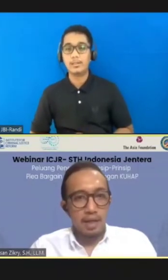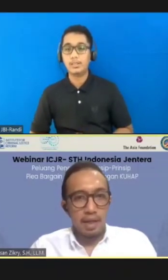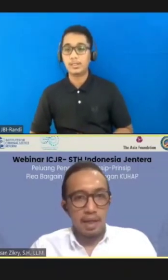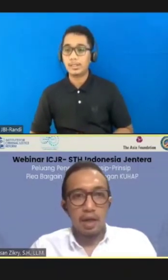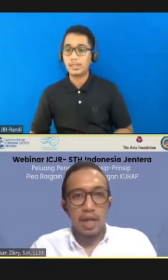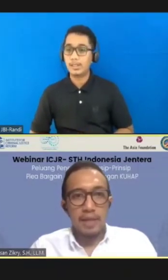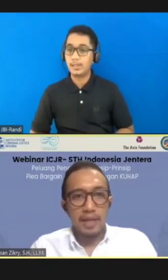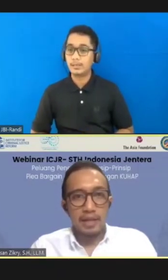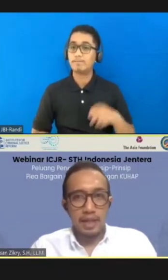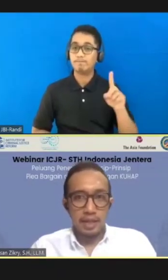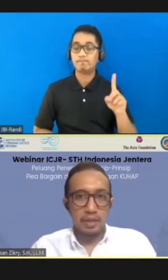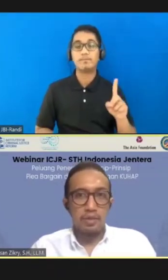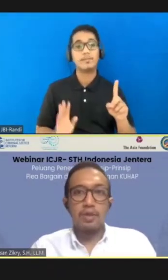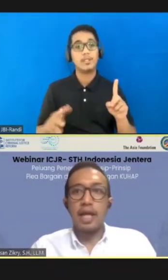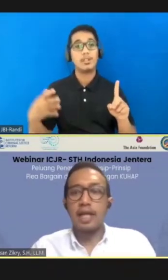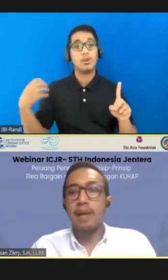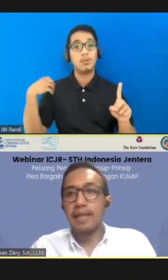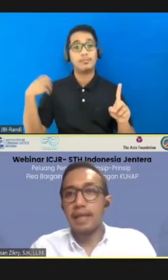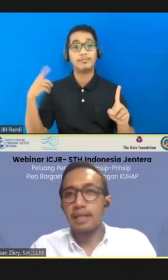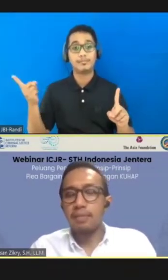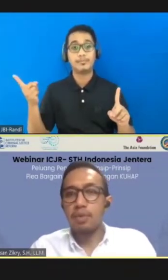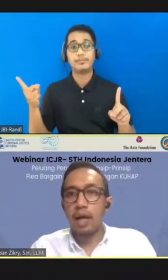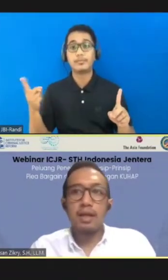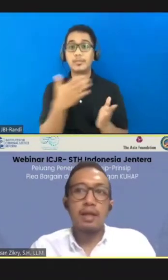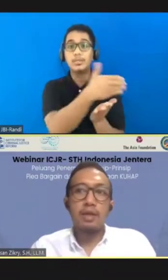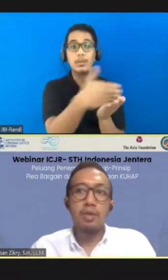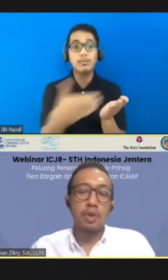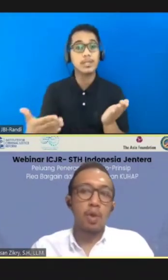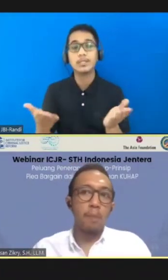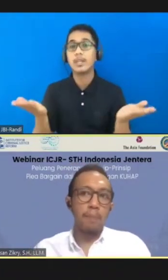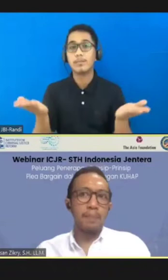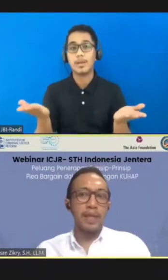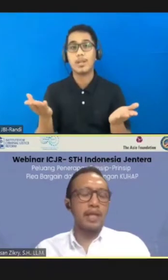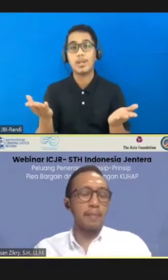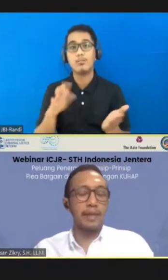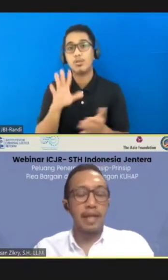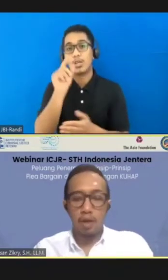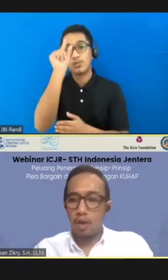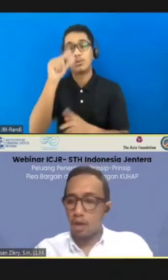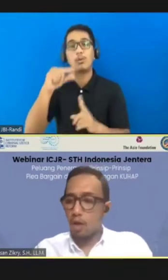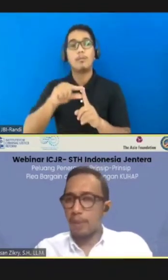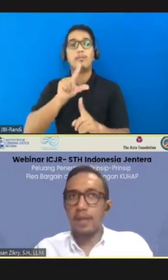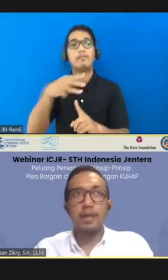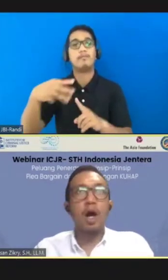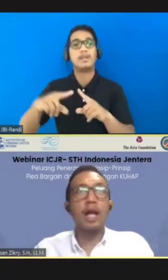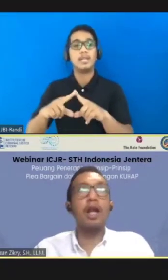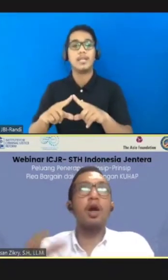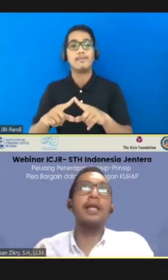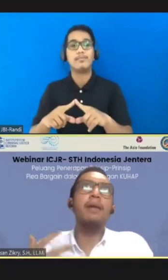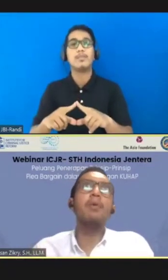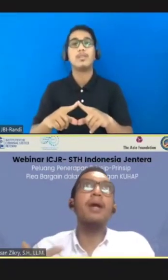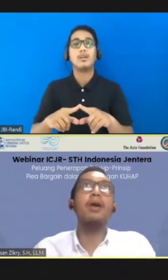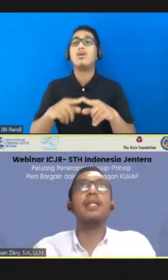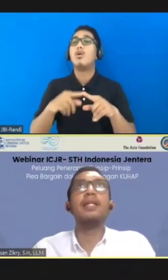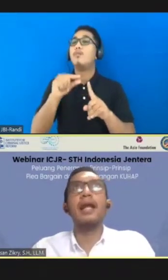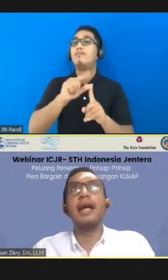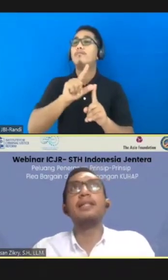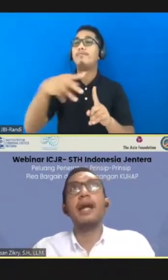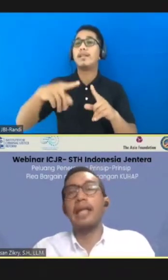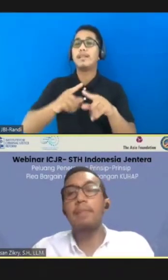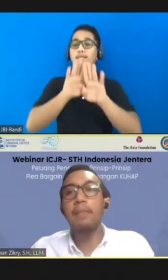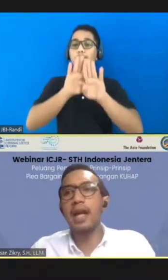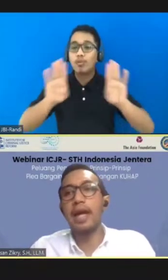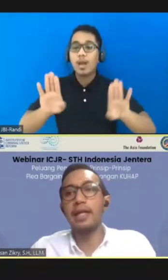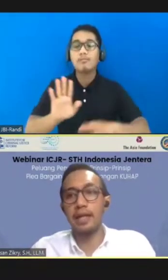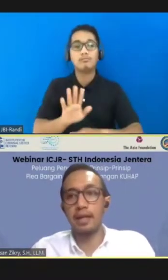pertama, kalau di Amerika Serikat itu, yang dibatasi bukan untuk open plea, dalam artian kalau open plea itu adalah orang yang mau mengaku bersalah